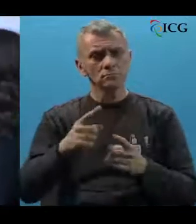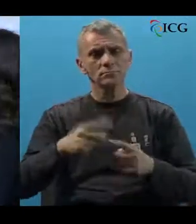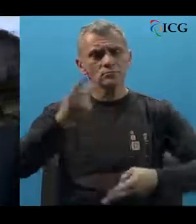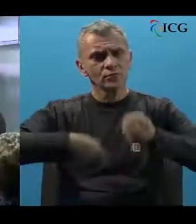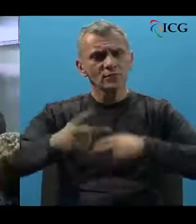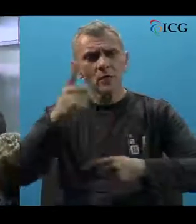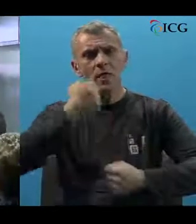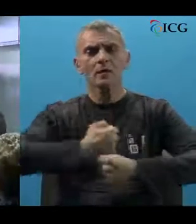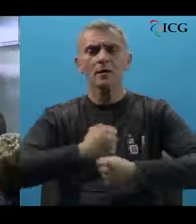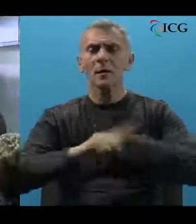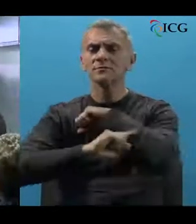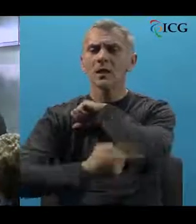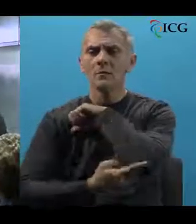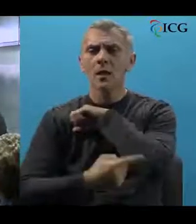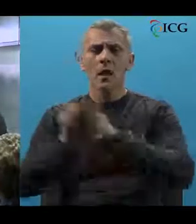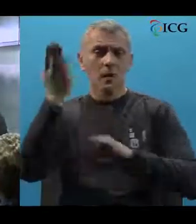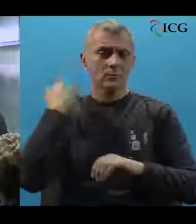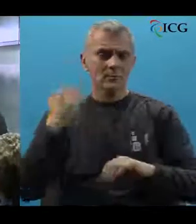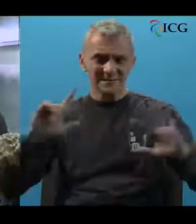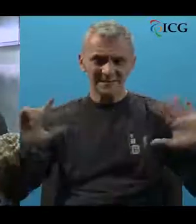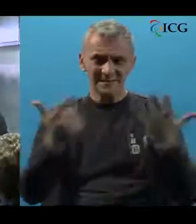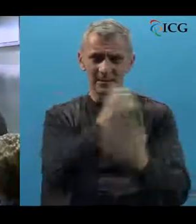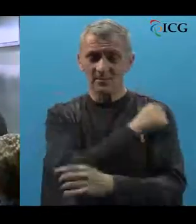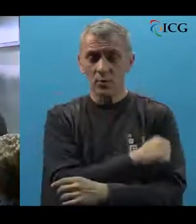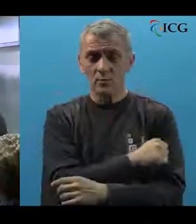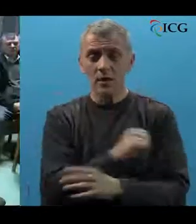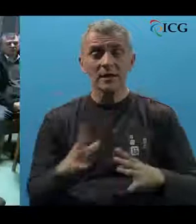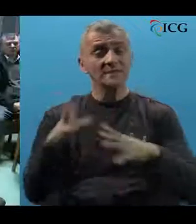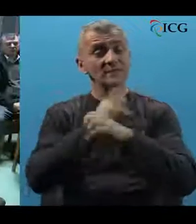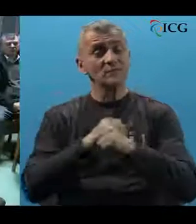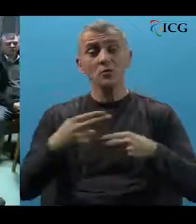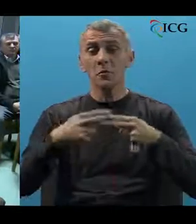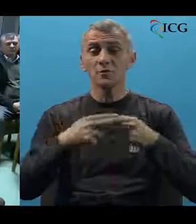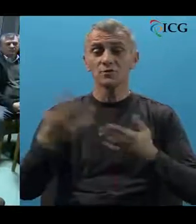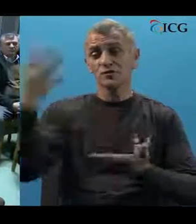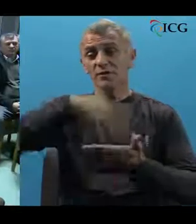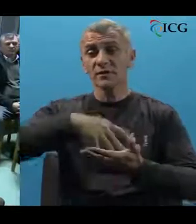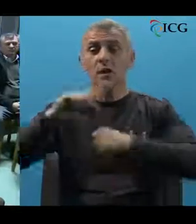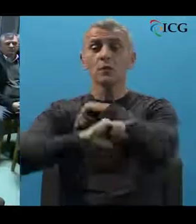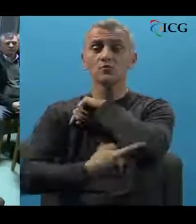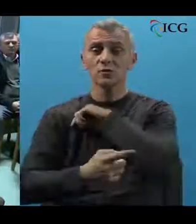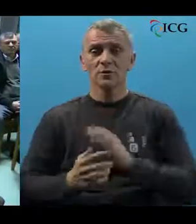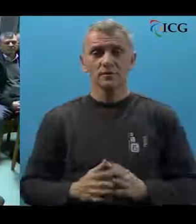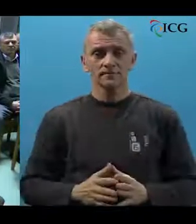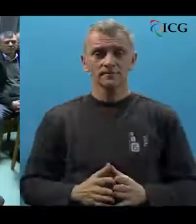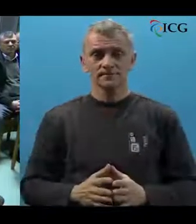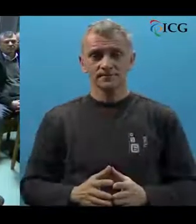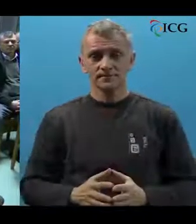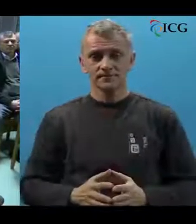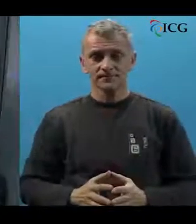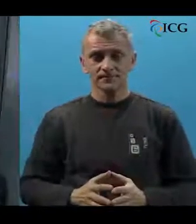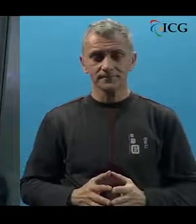za proizvodna i radna zanimanja, a tokom proteklih 17 godina završilo ju je blizu 4000 učenika.